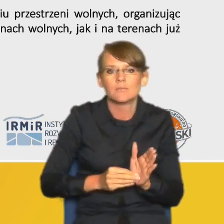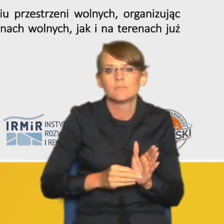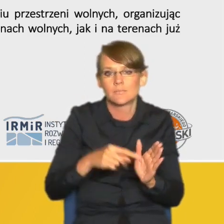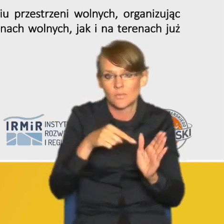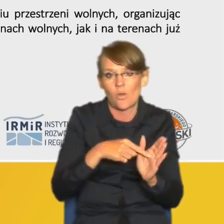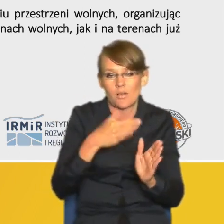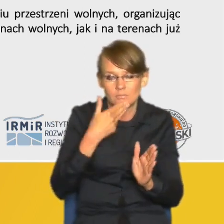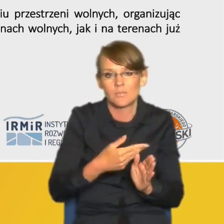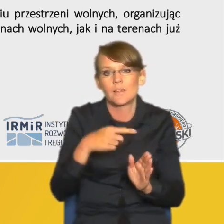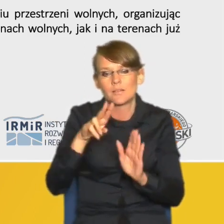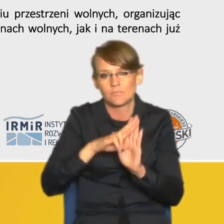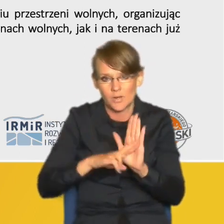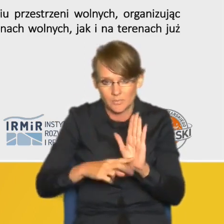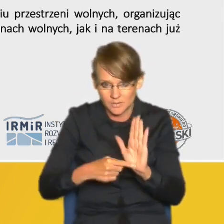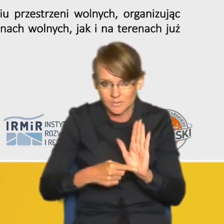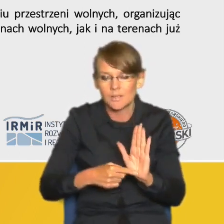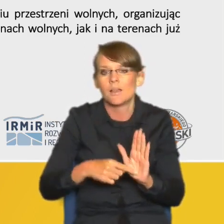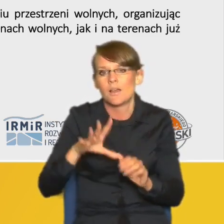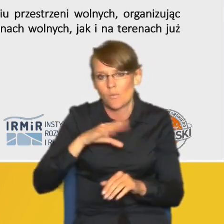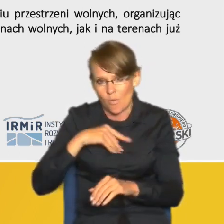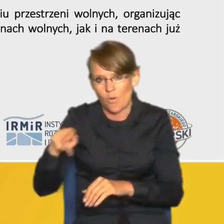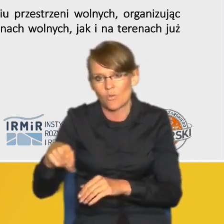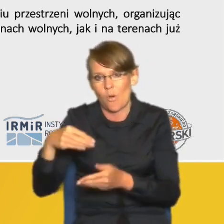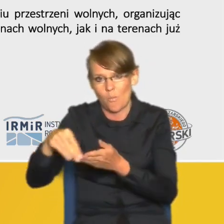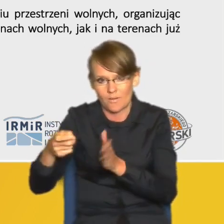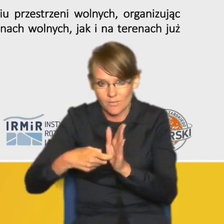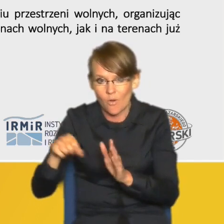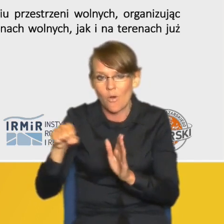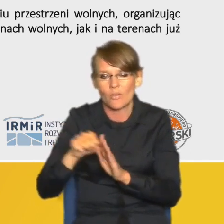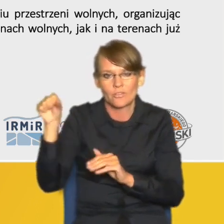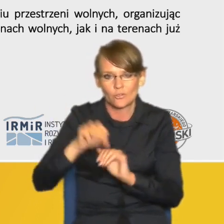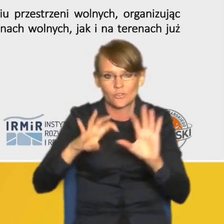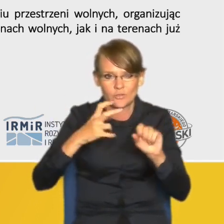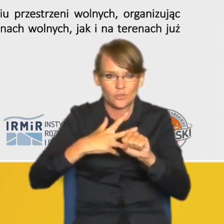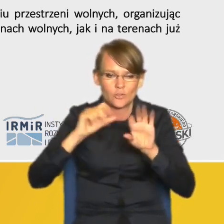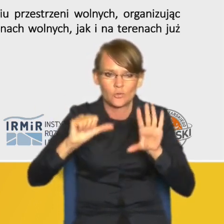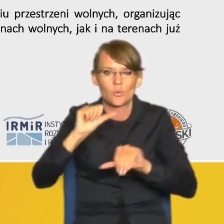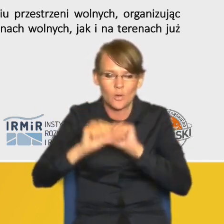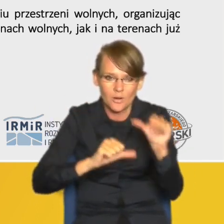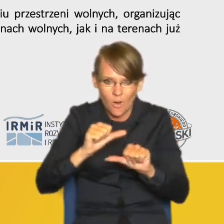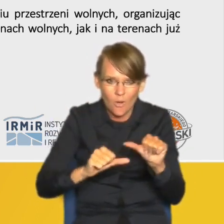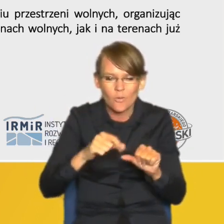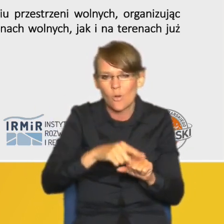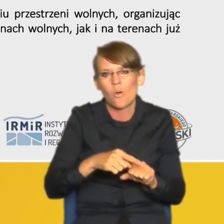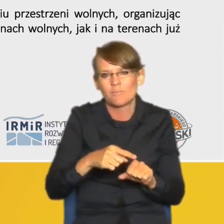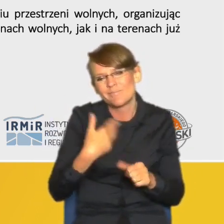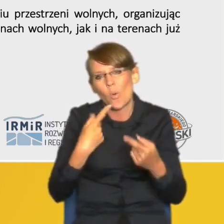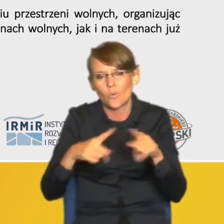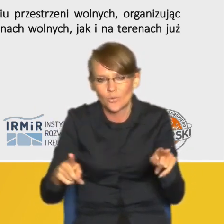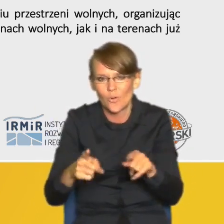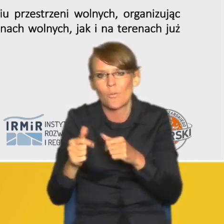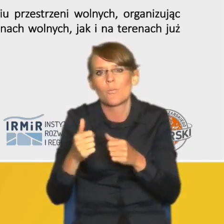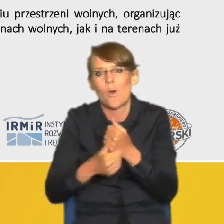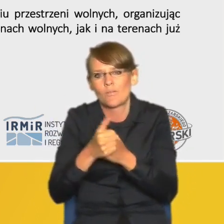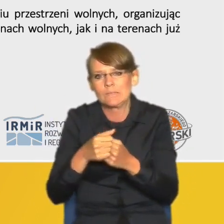nakładania w drodze uchwał radnich i od 1936 roku ten proces dość krótko ze względu na wybuch wojny